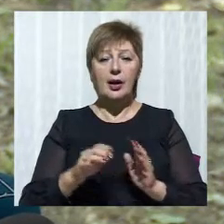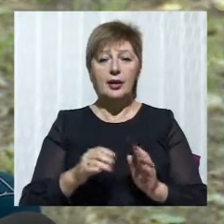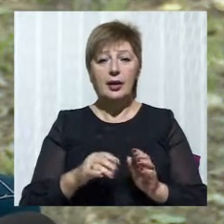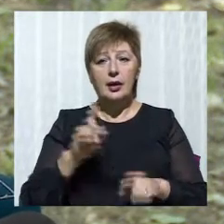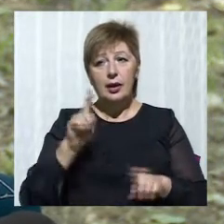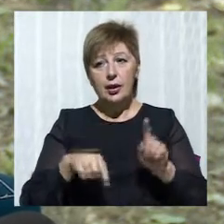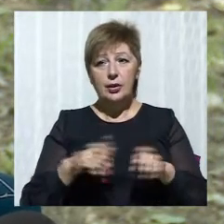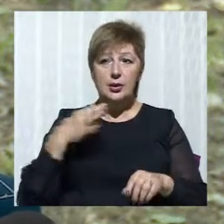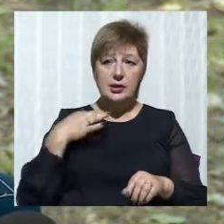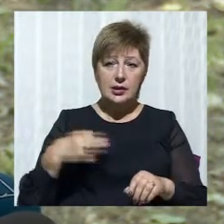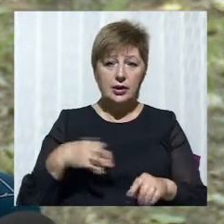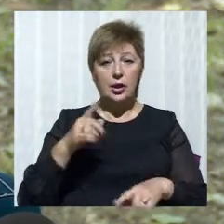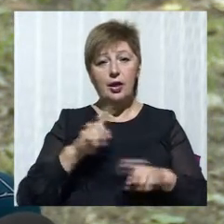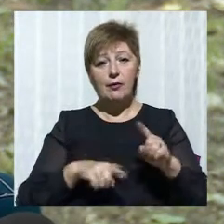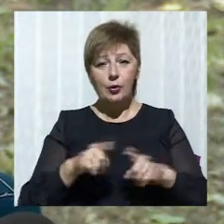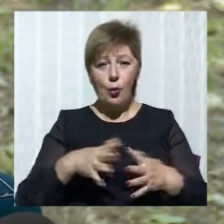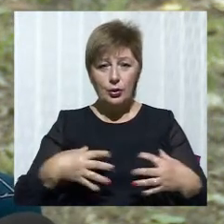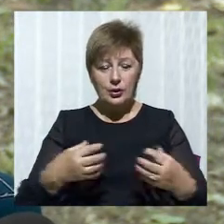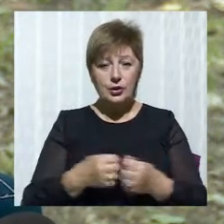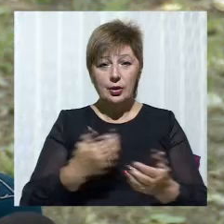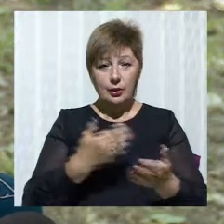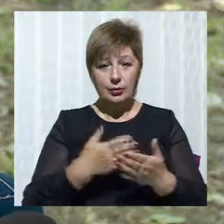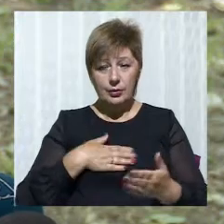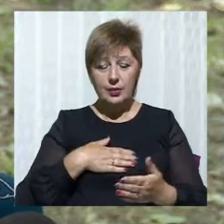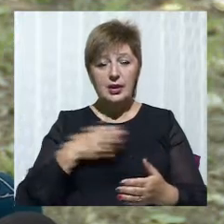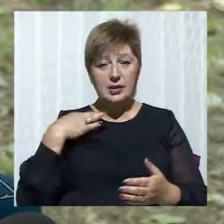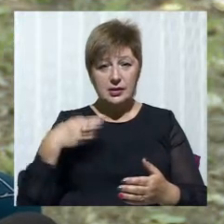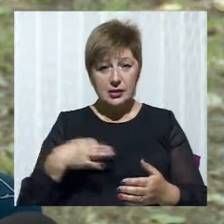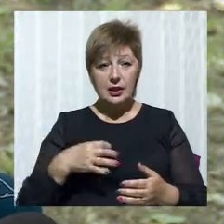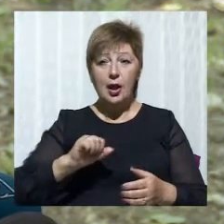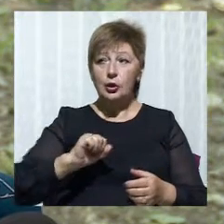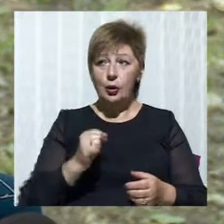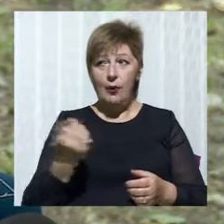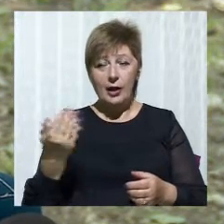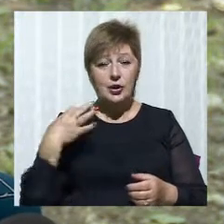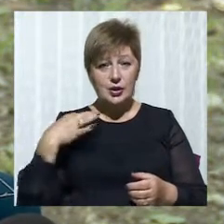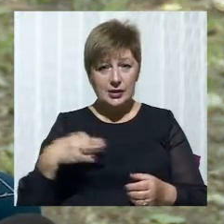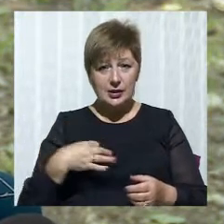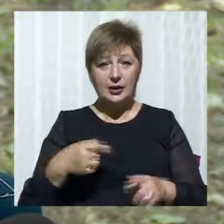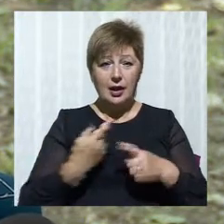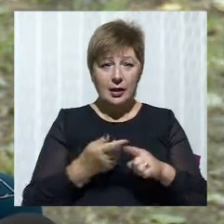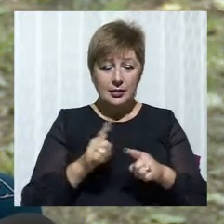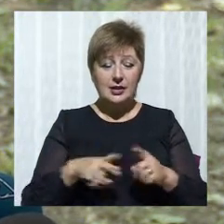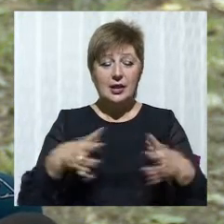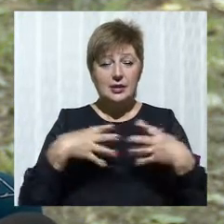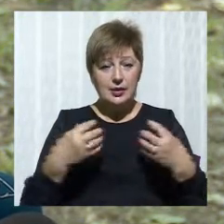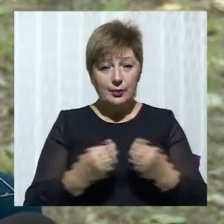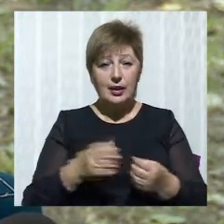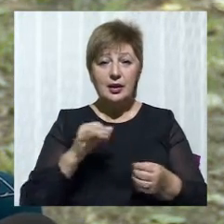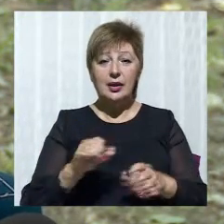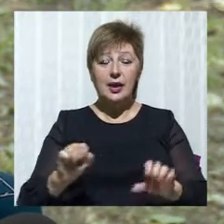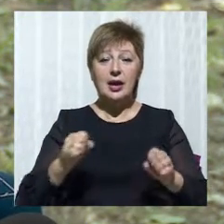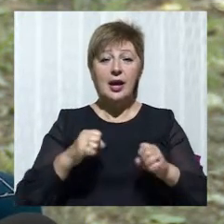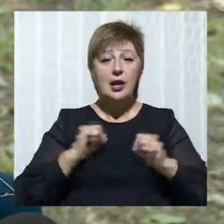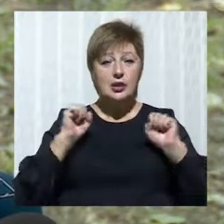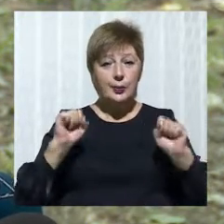синів, родичів. Ось мій син грає. Товариша син зараз грає в команді. Це якби таке сімейне і спортивне виходить свято.